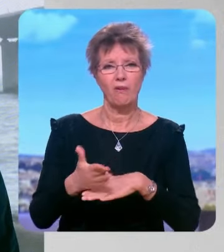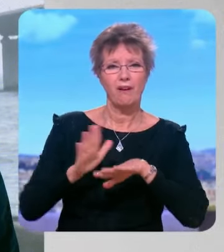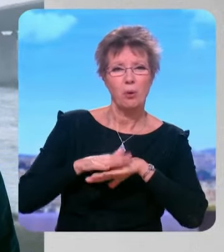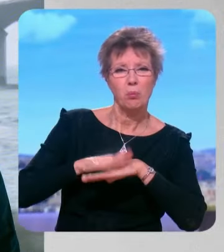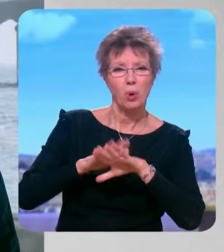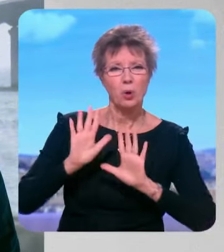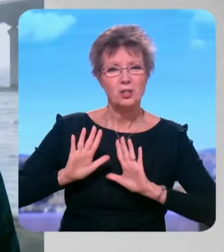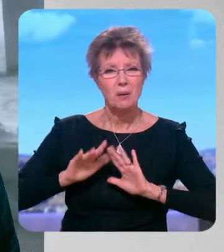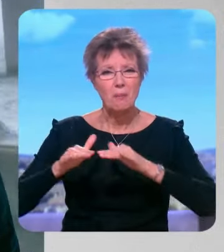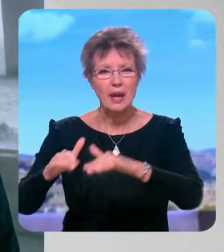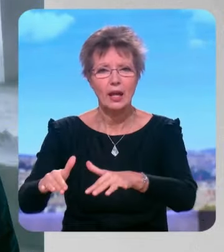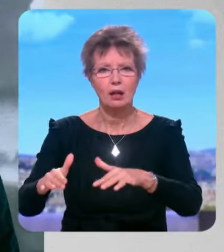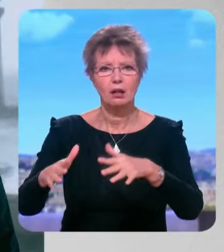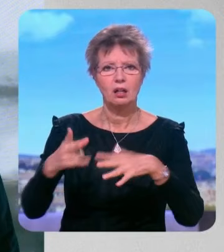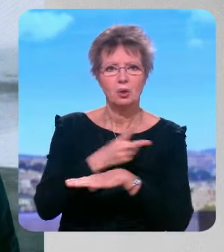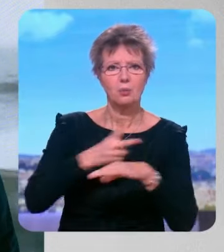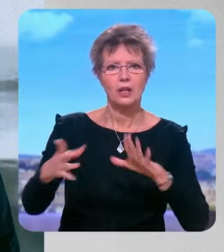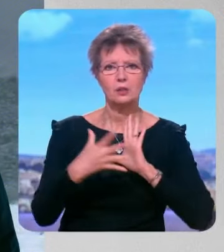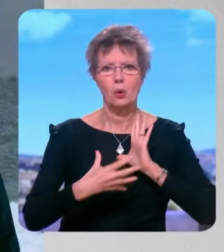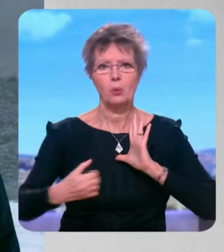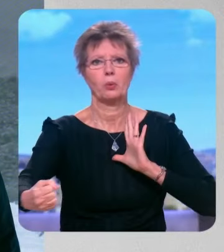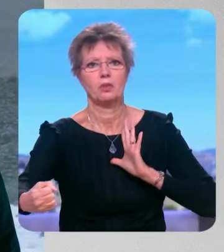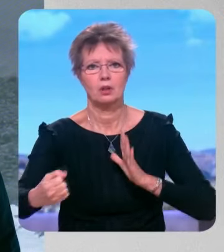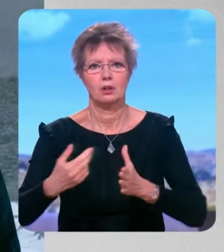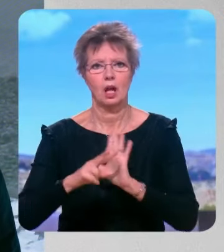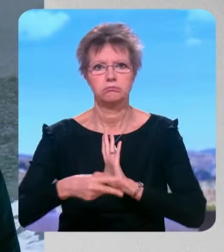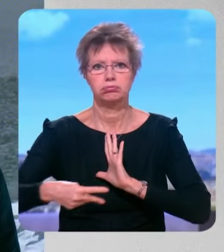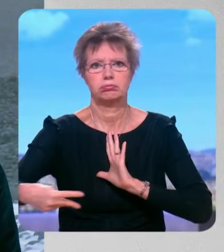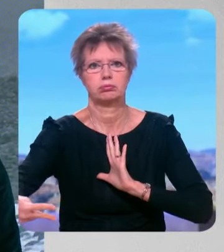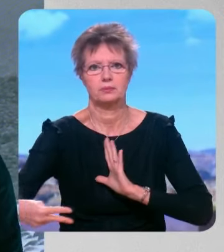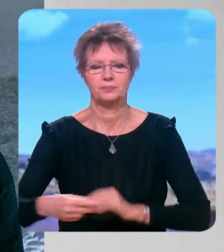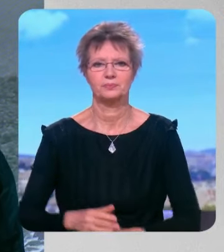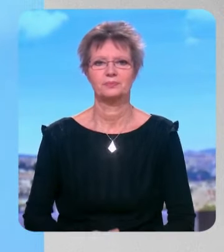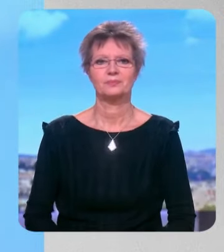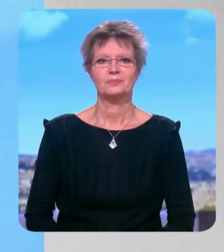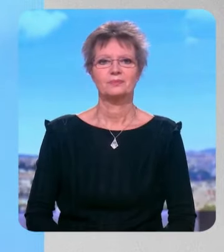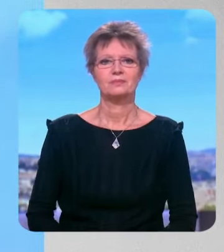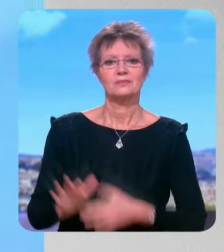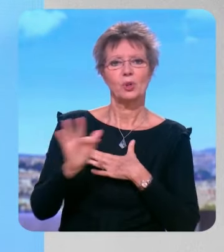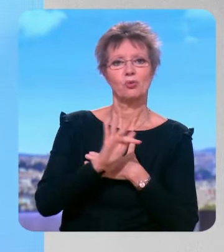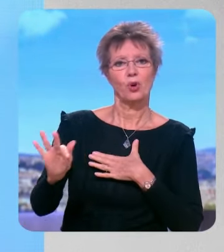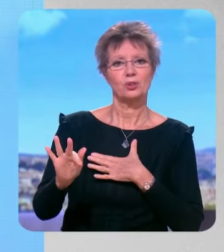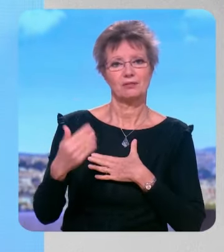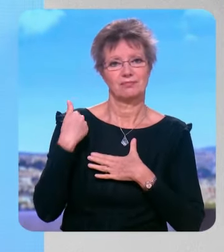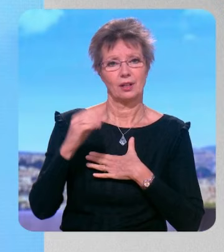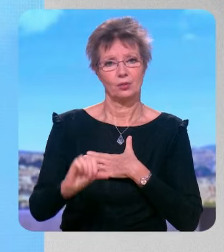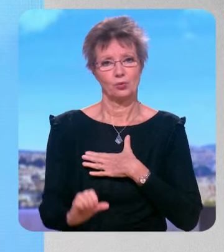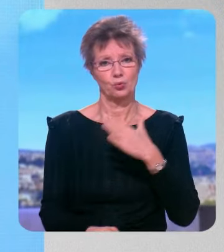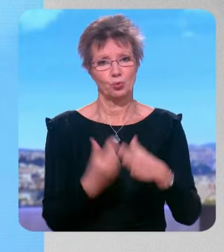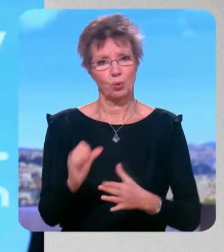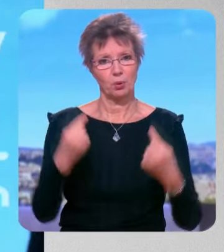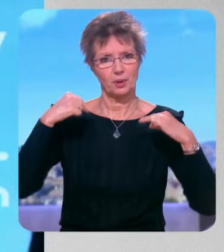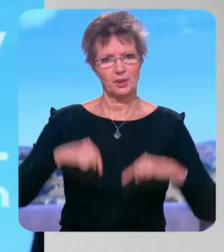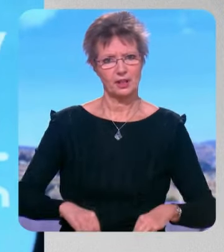le fait d'être aspiré par l'eau qui les éléments déchaînés Philippe juin la France a donc un nouveau premier ministre et un nouveau